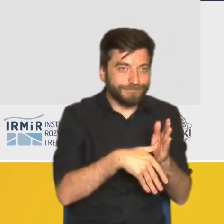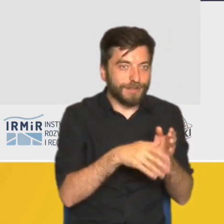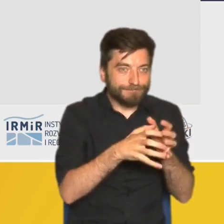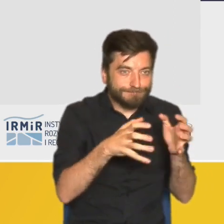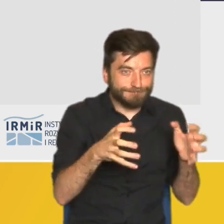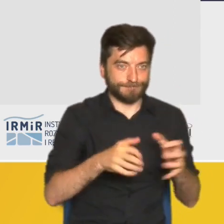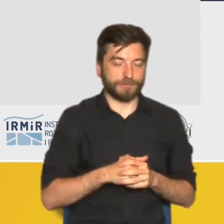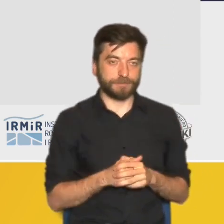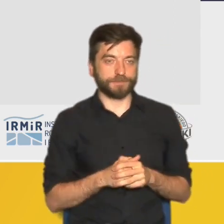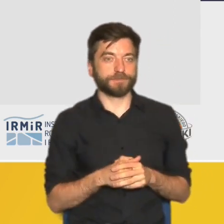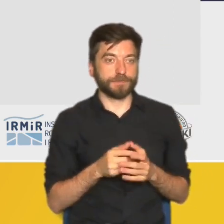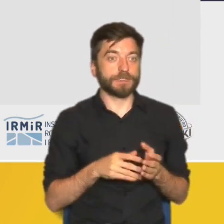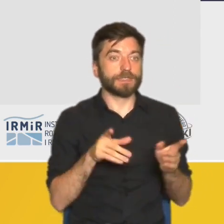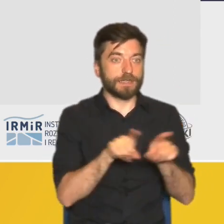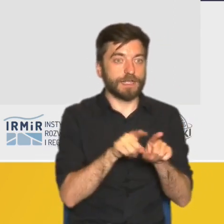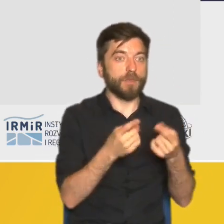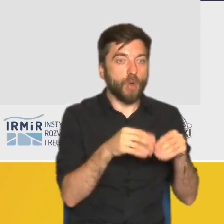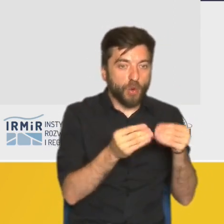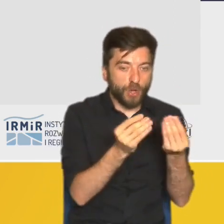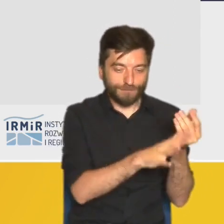przestrzenny.